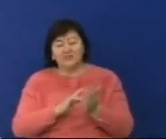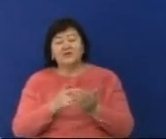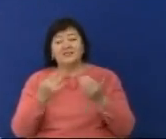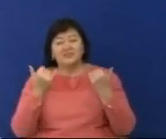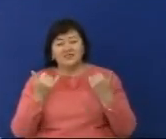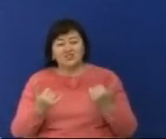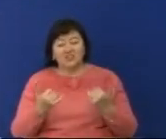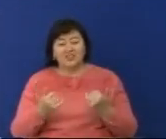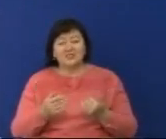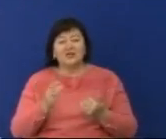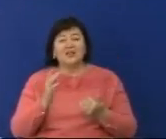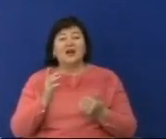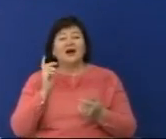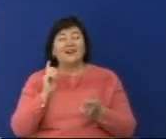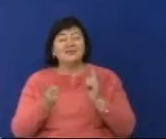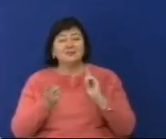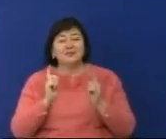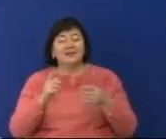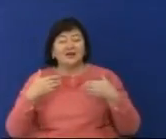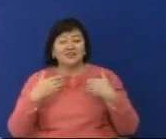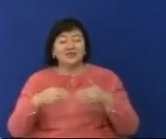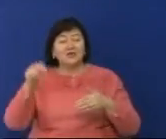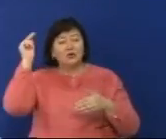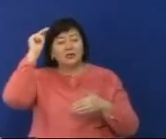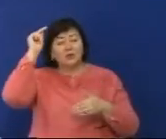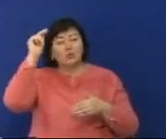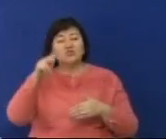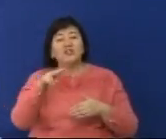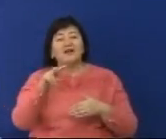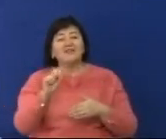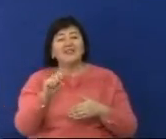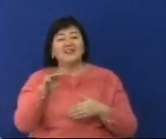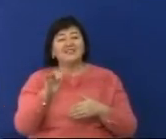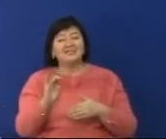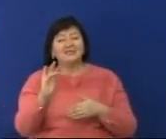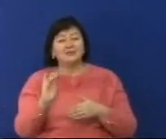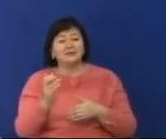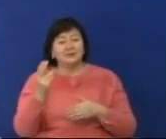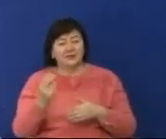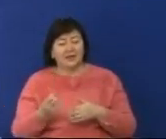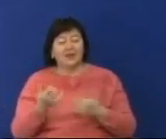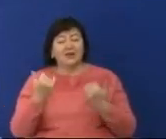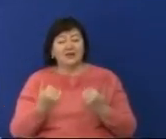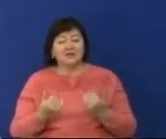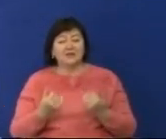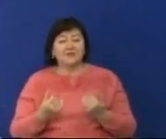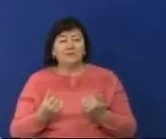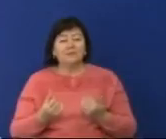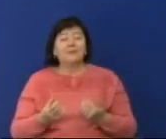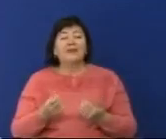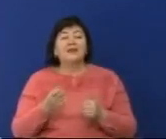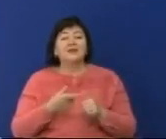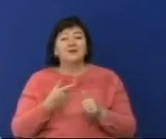мазымынымен құрылыматты семинар өтті. Шарабарсында Қазақстан Республикасы мәденет және спорт министерлігіне қарасты Шай Султан Шай